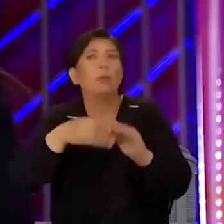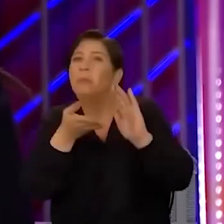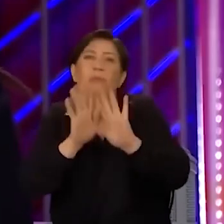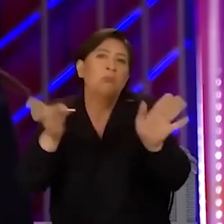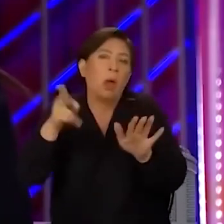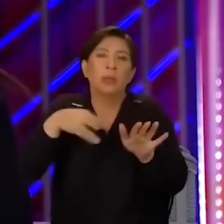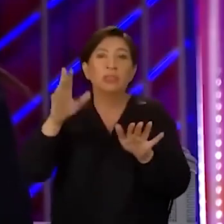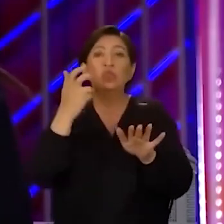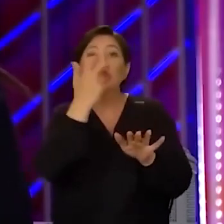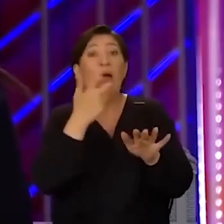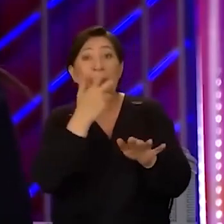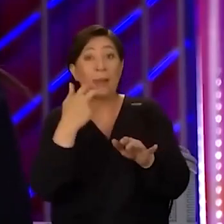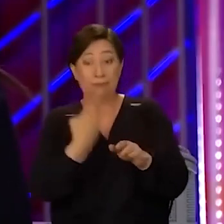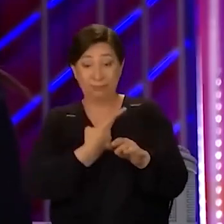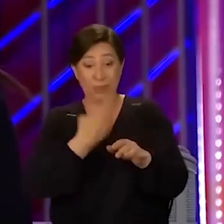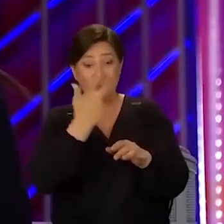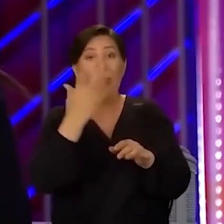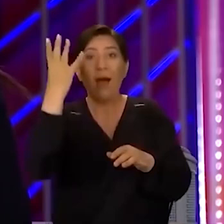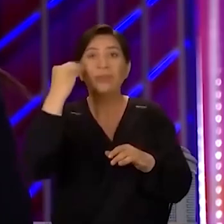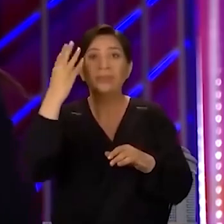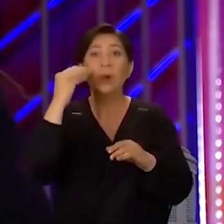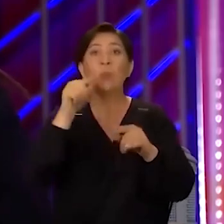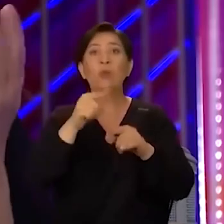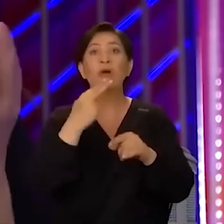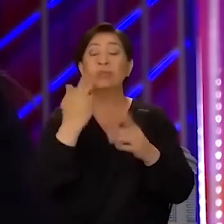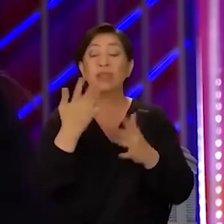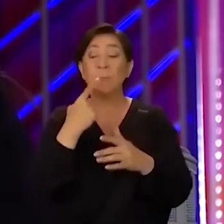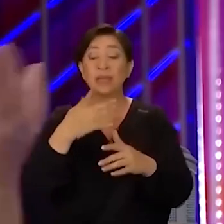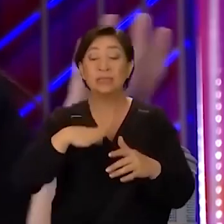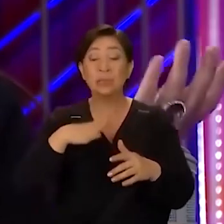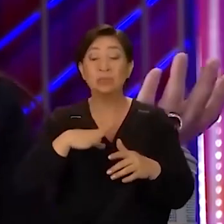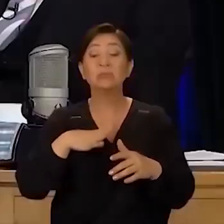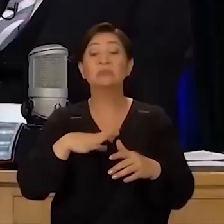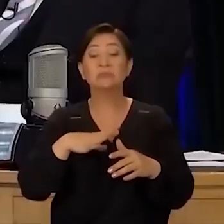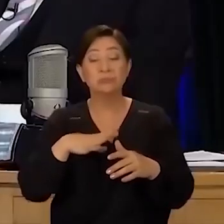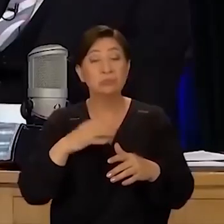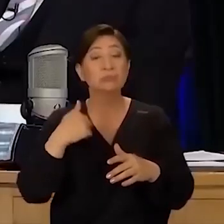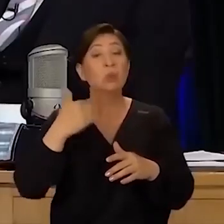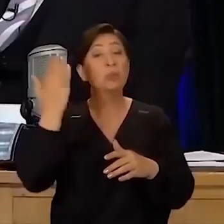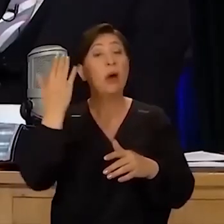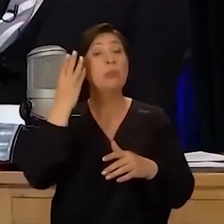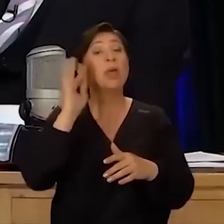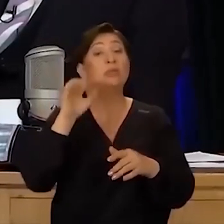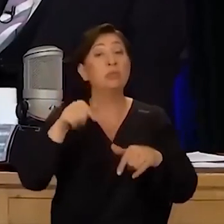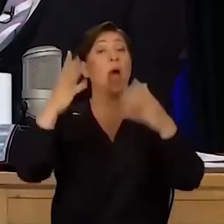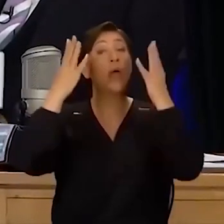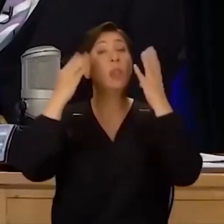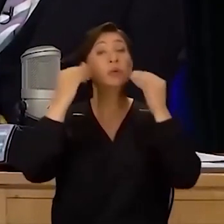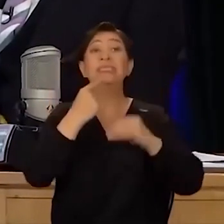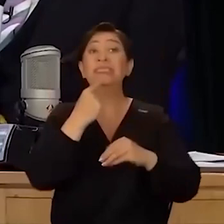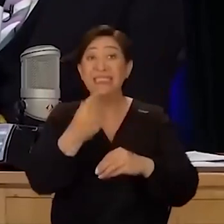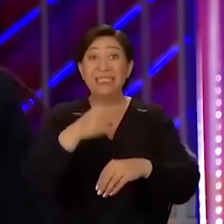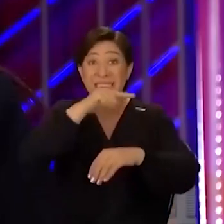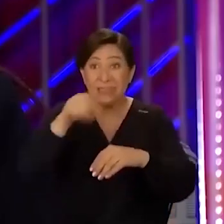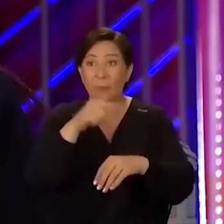şarkılarımın anlaşılması ve bu kadın ne demek istemiş, vay be biz zamanında anlamamışız dedikleri zaman.